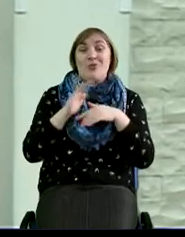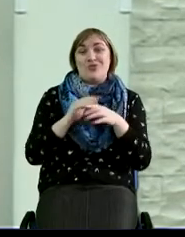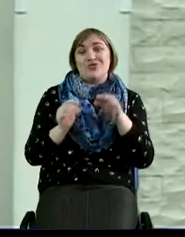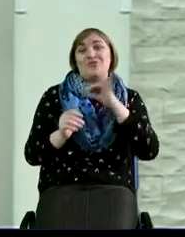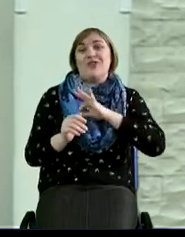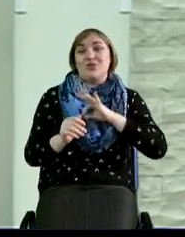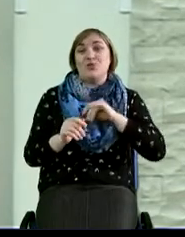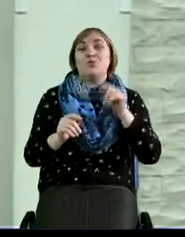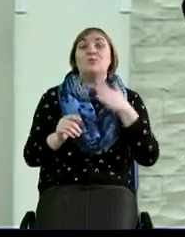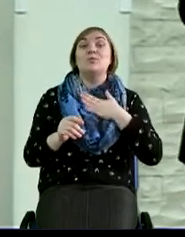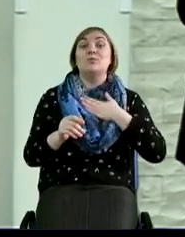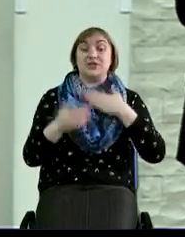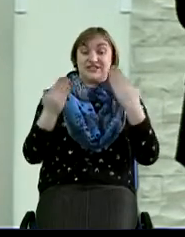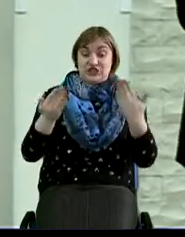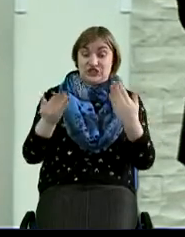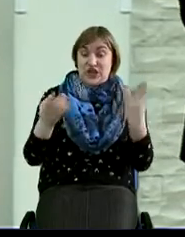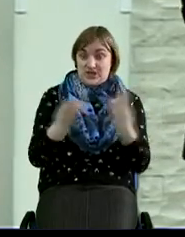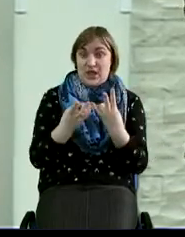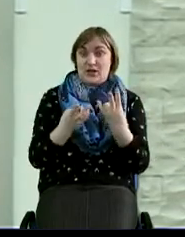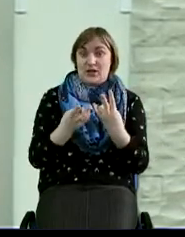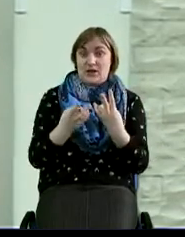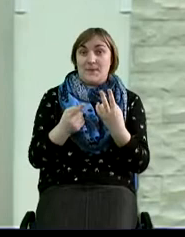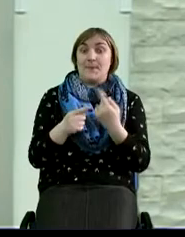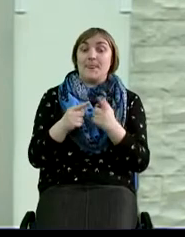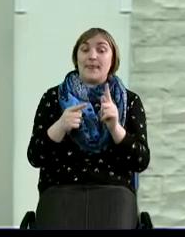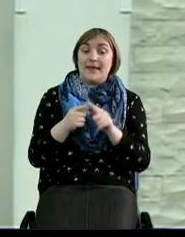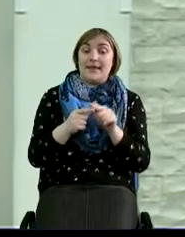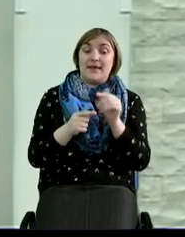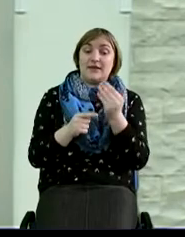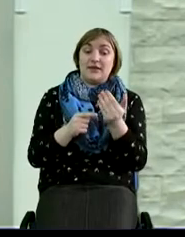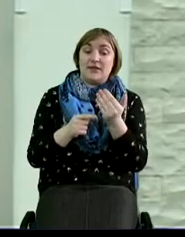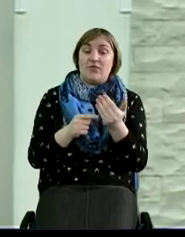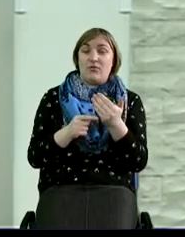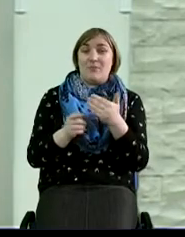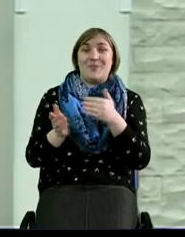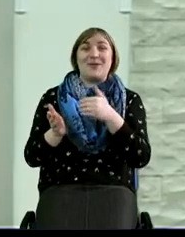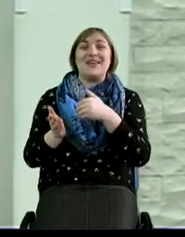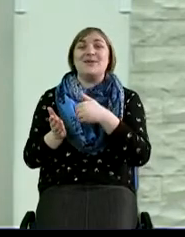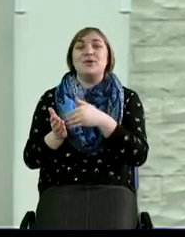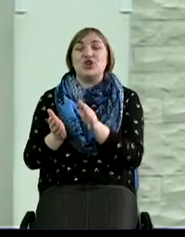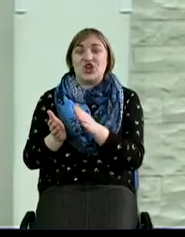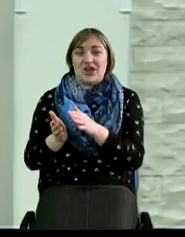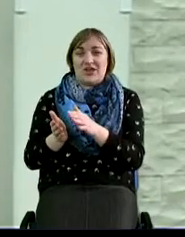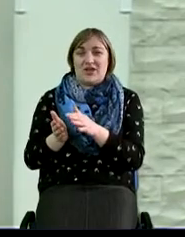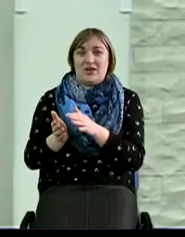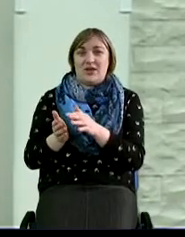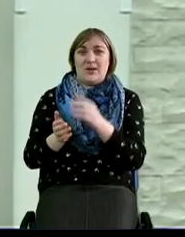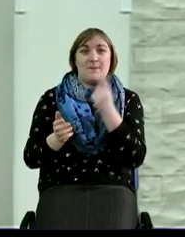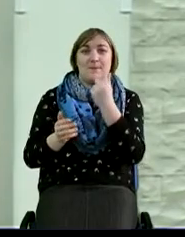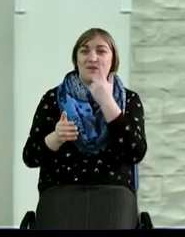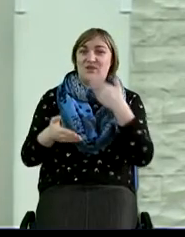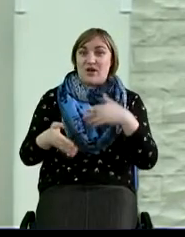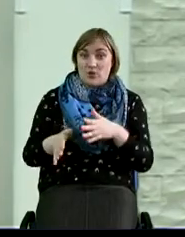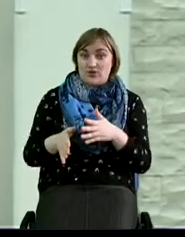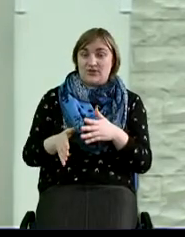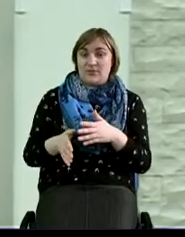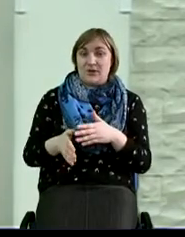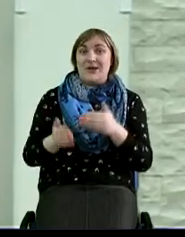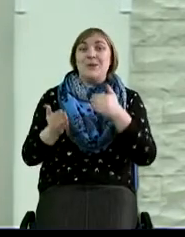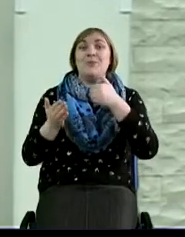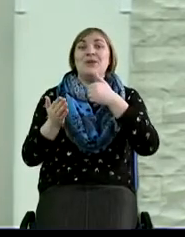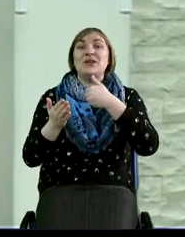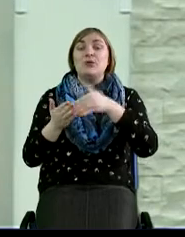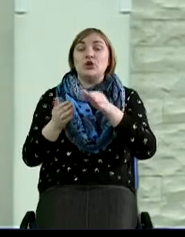сейчас надо. И вы знаете, вот это его пренебрежение вот этим первородством, пренебрежение